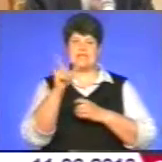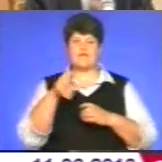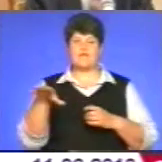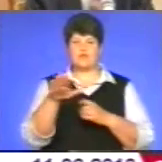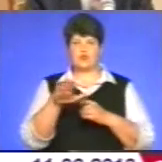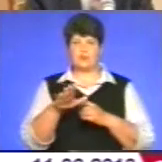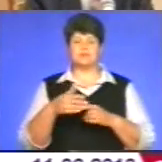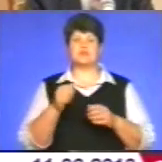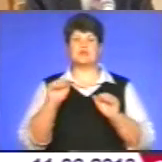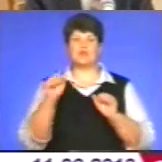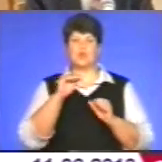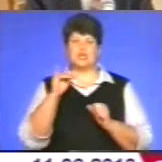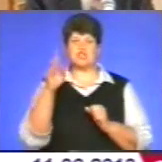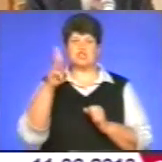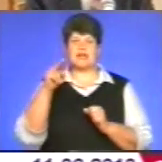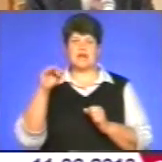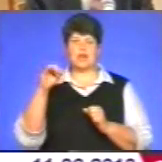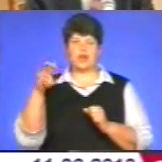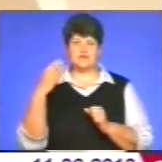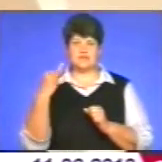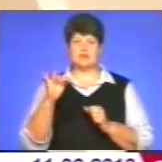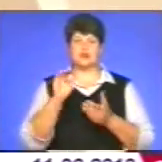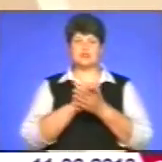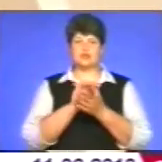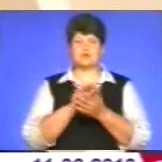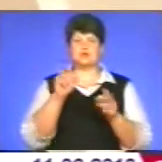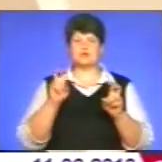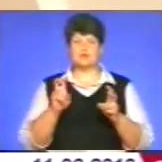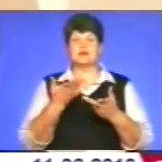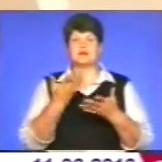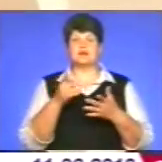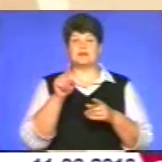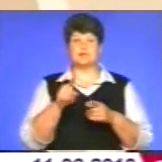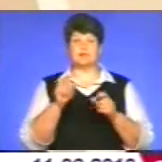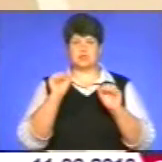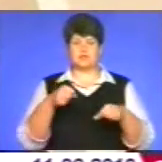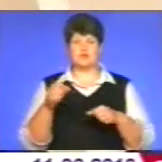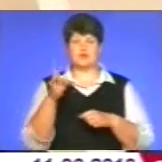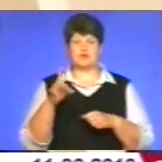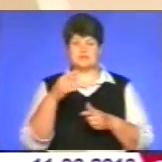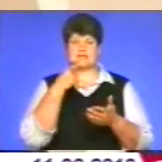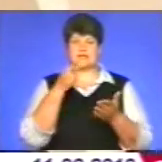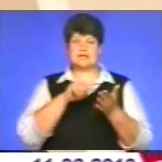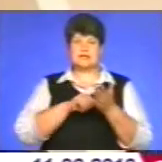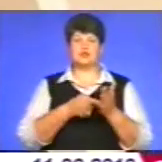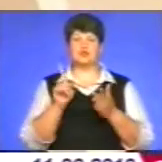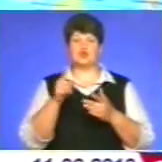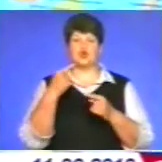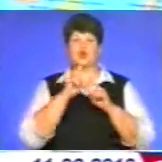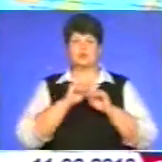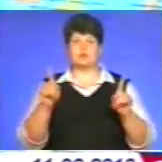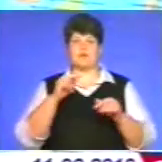облдержадміністрації Юрій Желіховський ознайомив присутніх із потенціалом регіону, наголосивши, що особлива увага в області